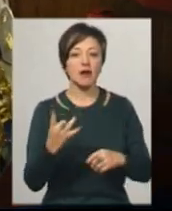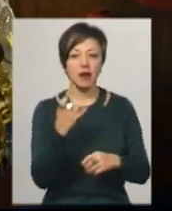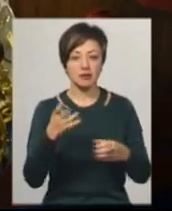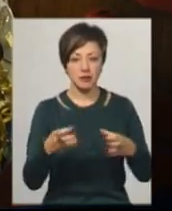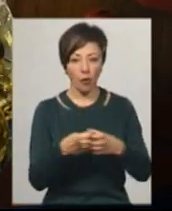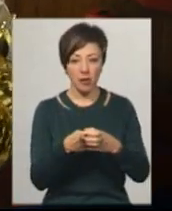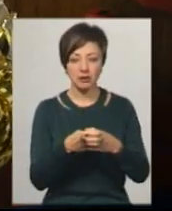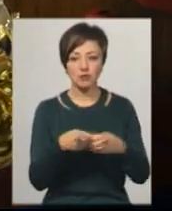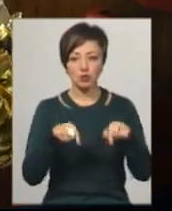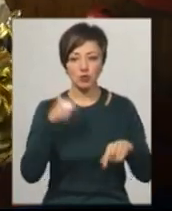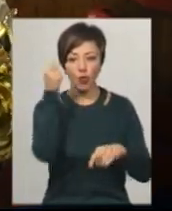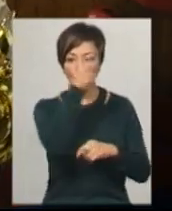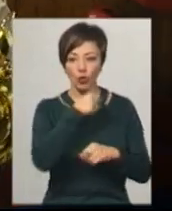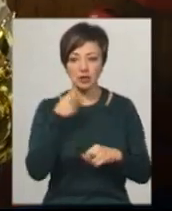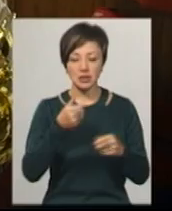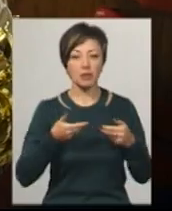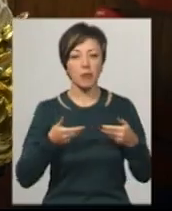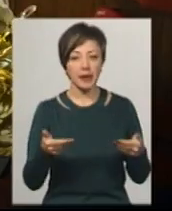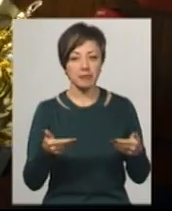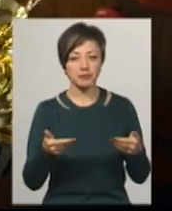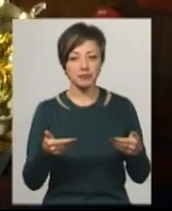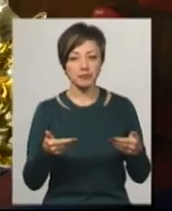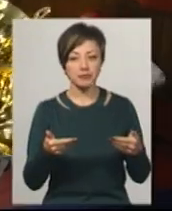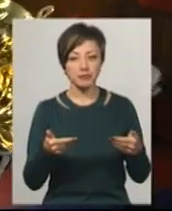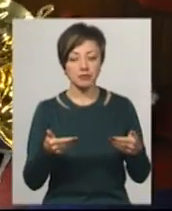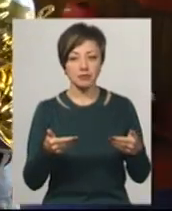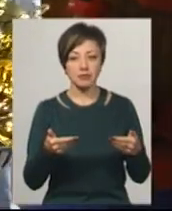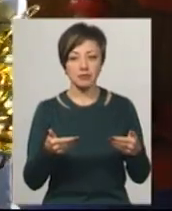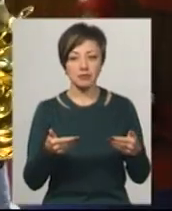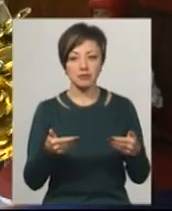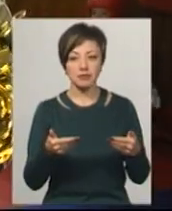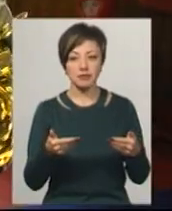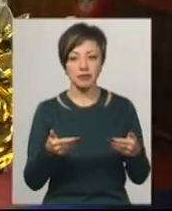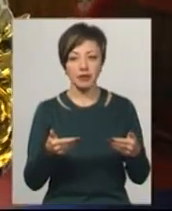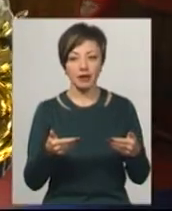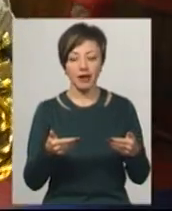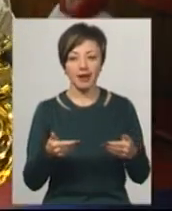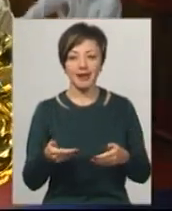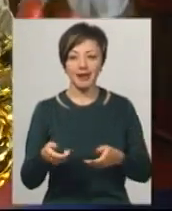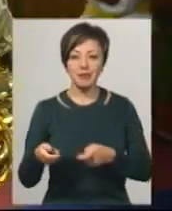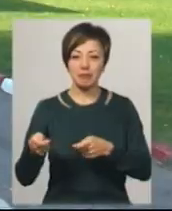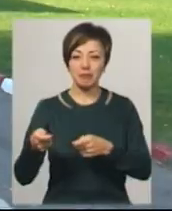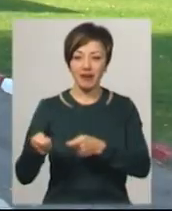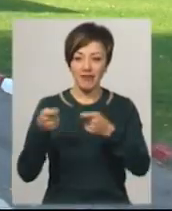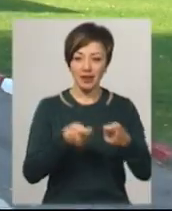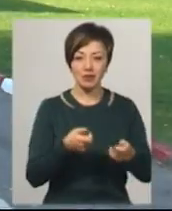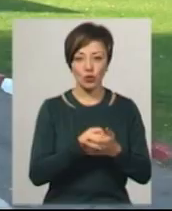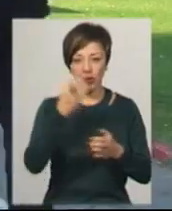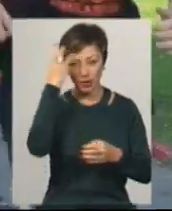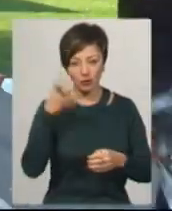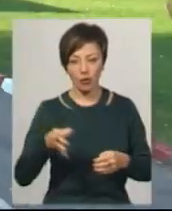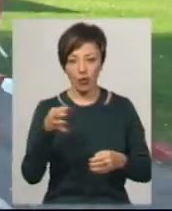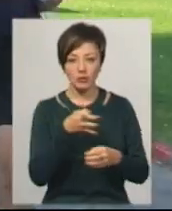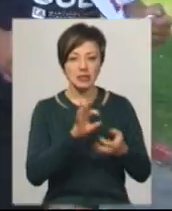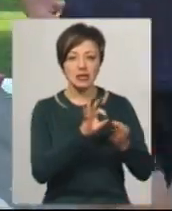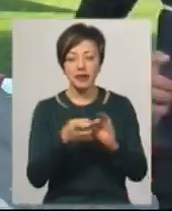команду. В цьому році він приїхав до Хмельницької області. Сладність таких змагань